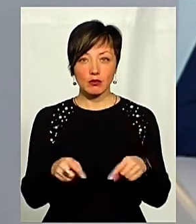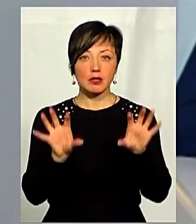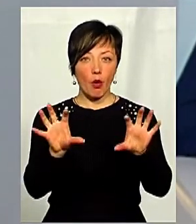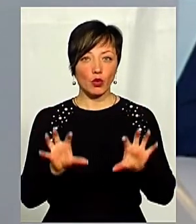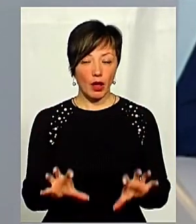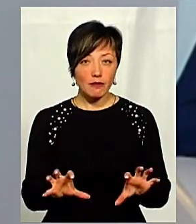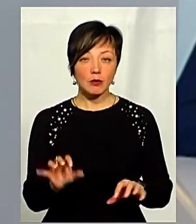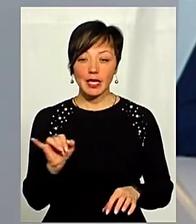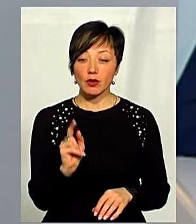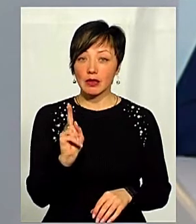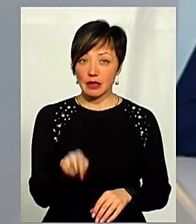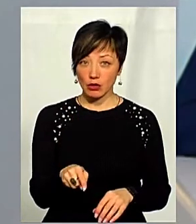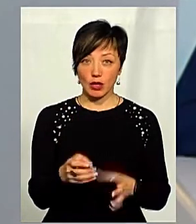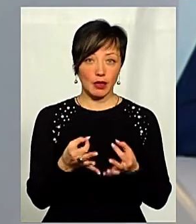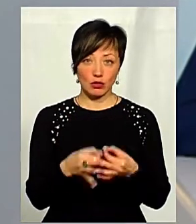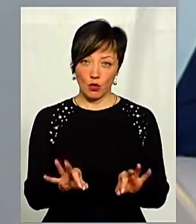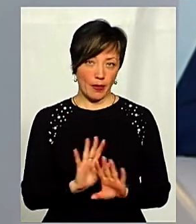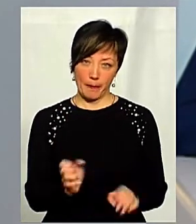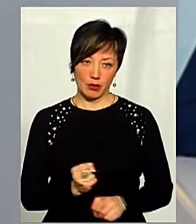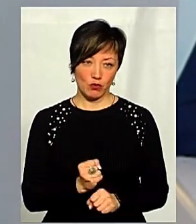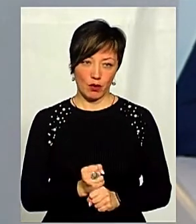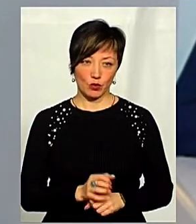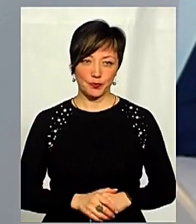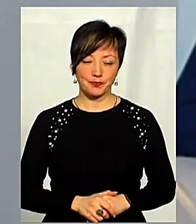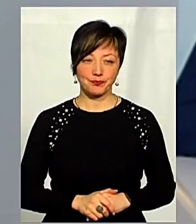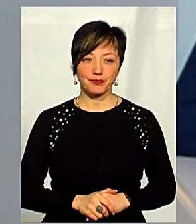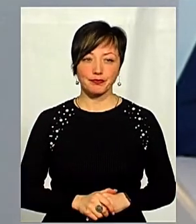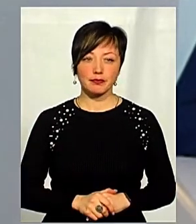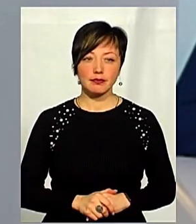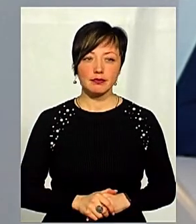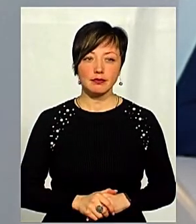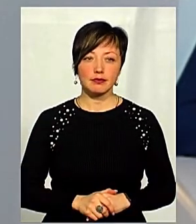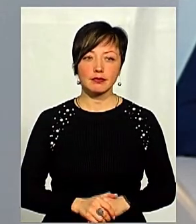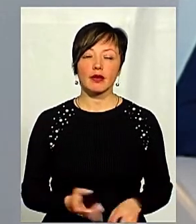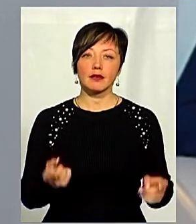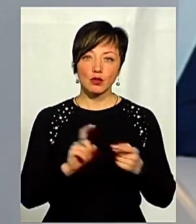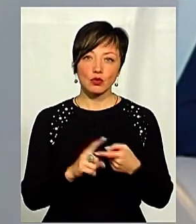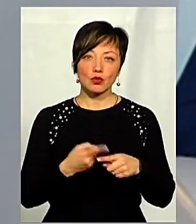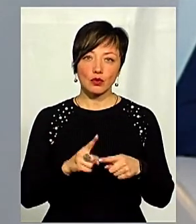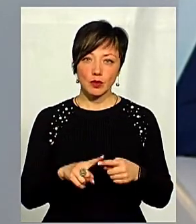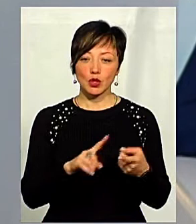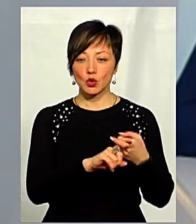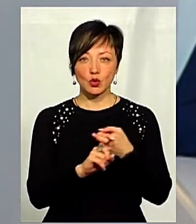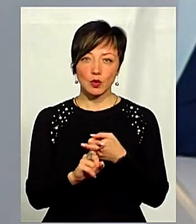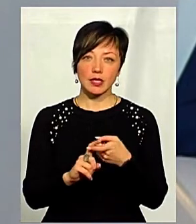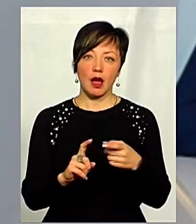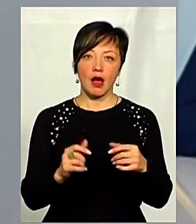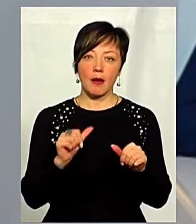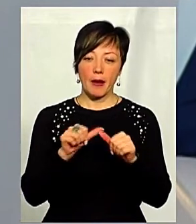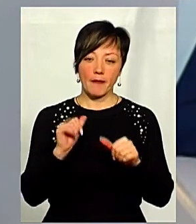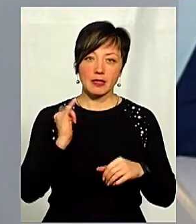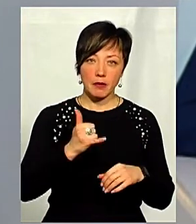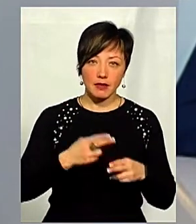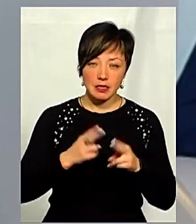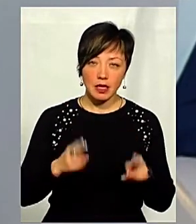законодавством і щоб те, що не дозволено, не працювало. В цьому зв'язку це стосується і автозаправочних станцій,